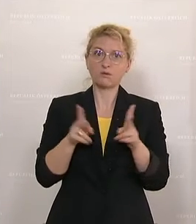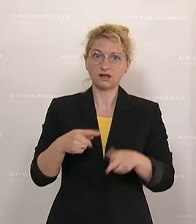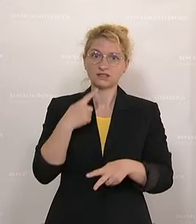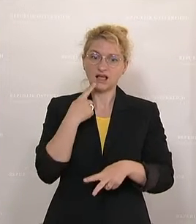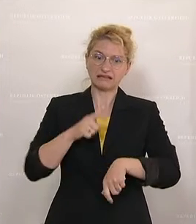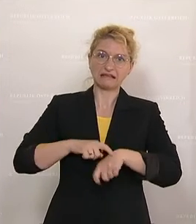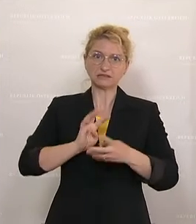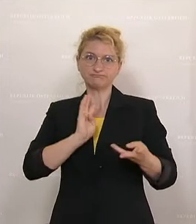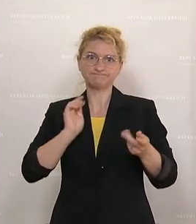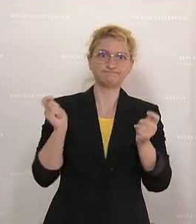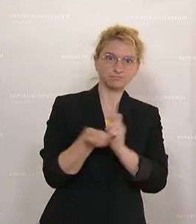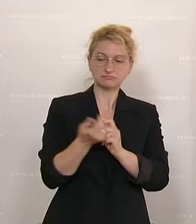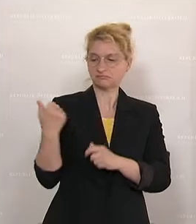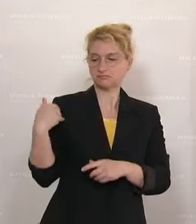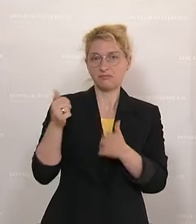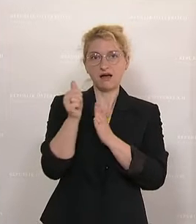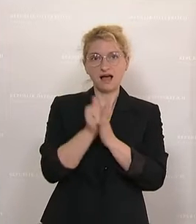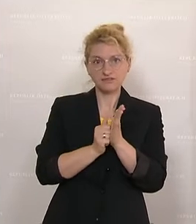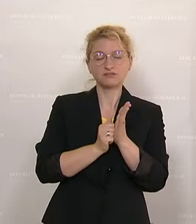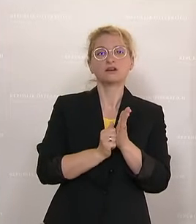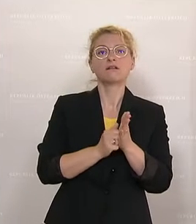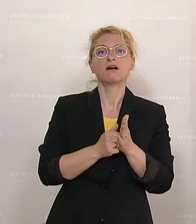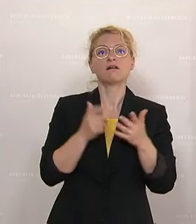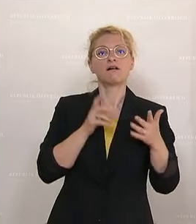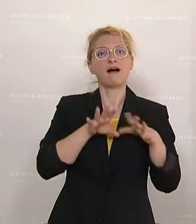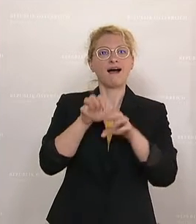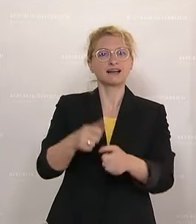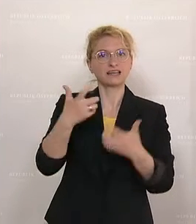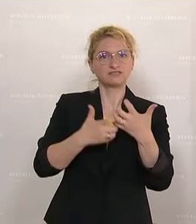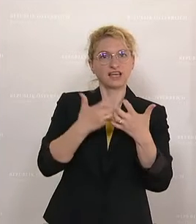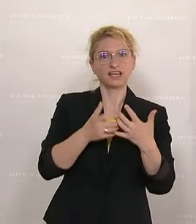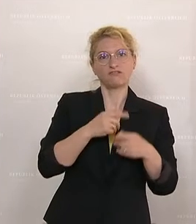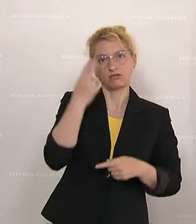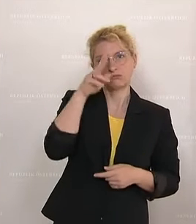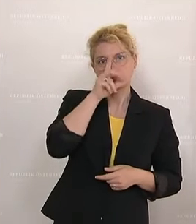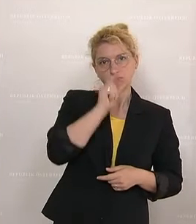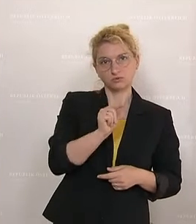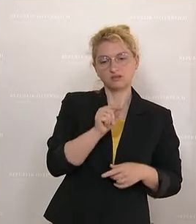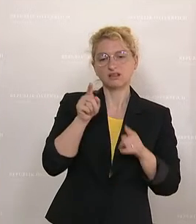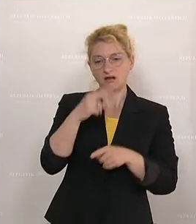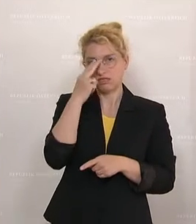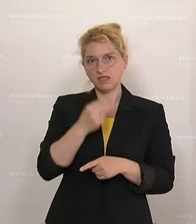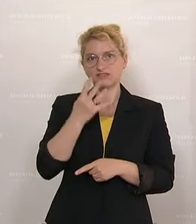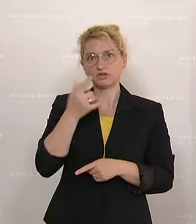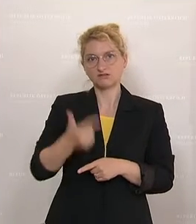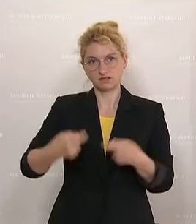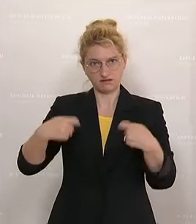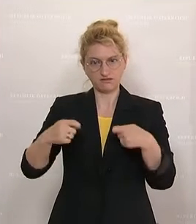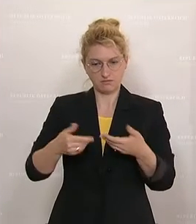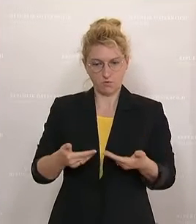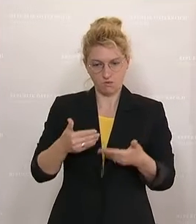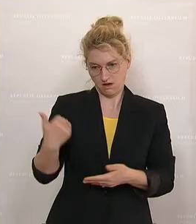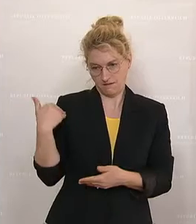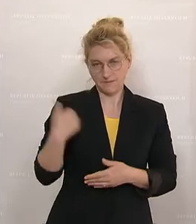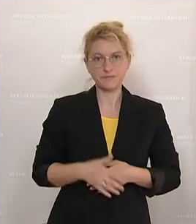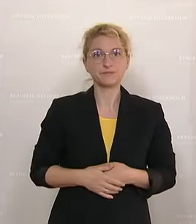Beginn des Angriffskrieges Putins auf die Ukraine in der Nacht des 24. Februar dieses Jahres. Der